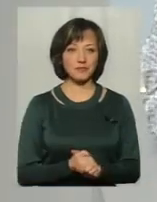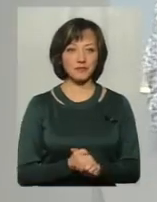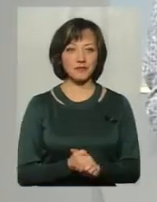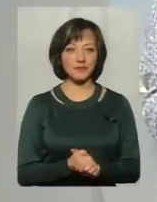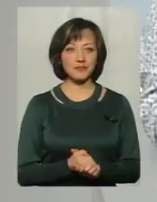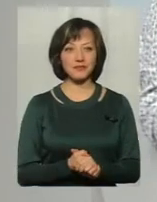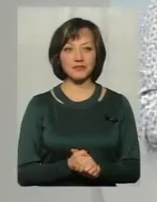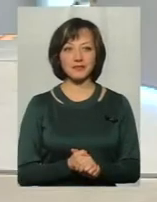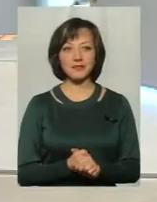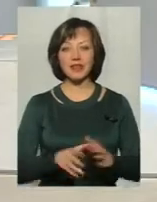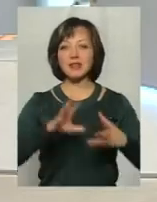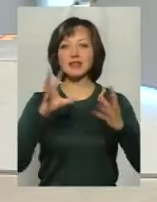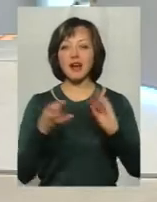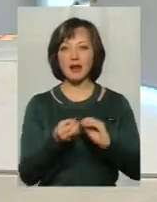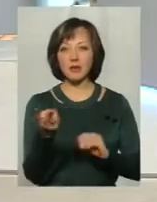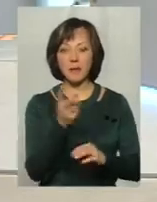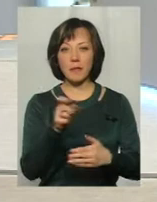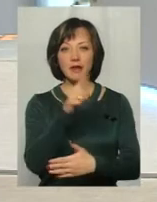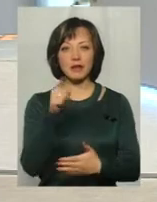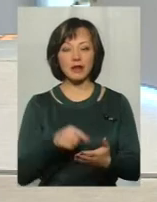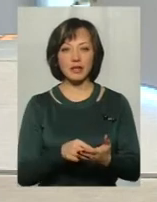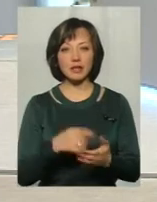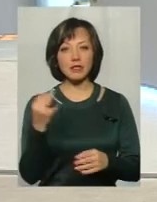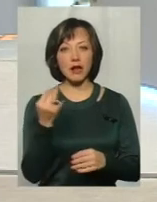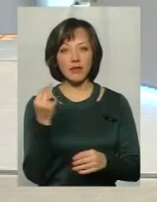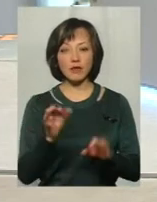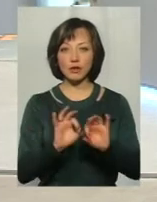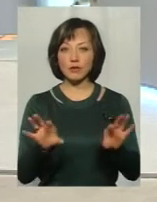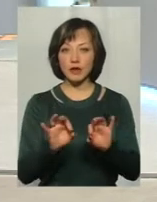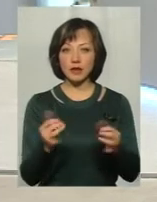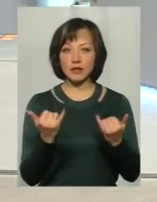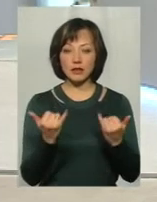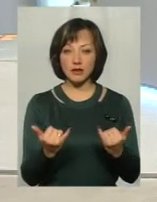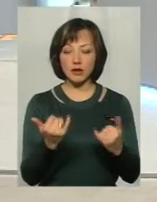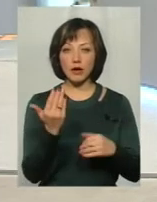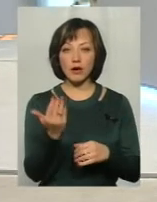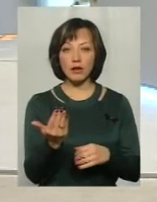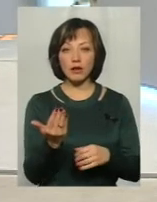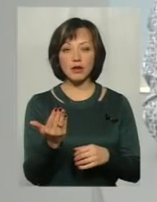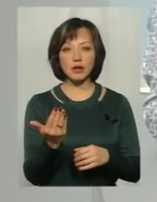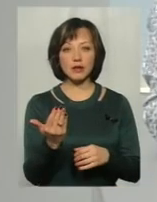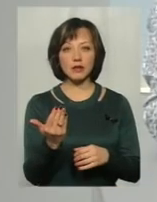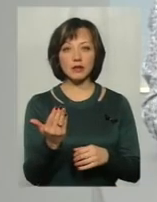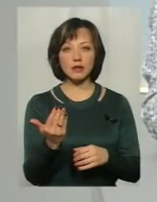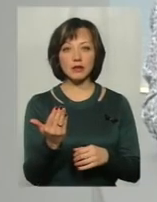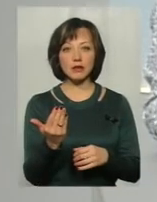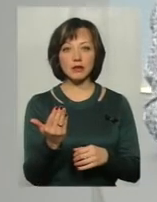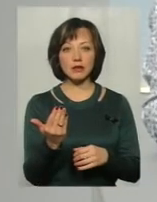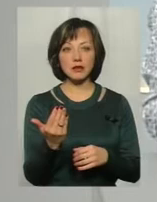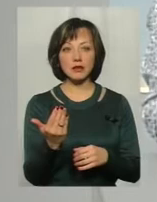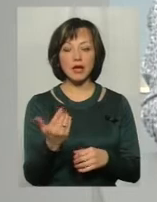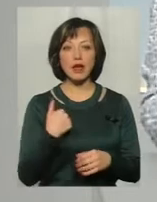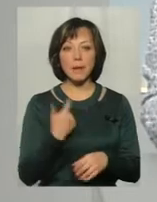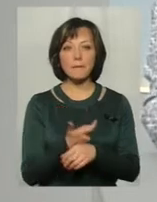до вас обох таке загальне питання. Цікаво ви розповідали, тільки що, пане Святослав. І я